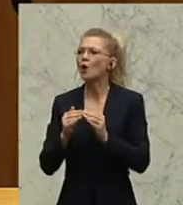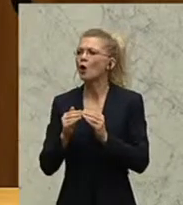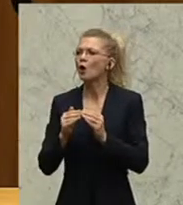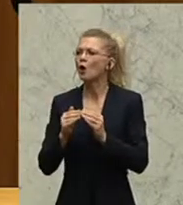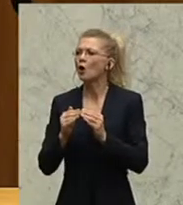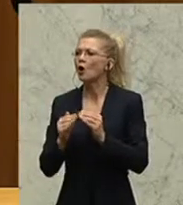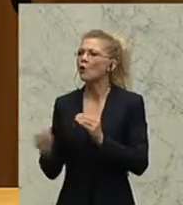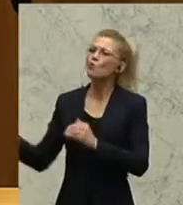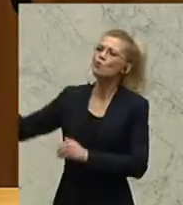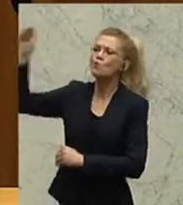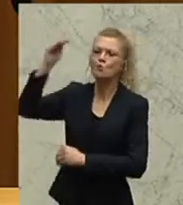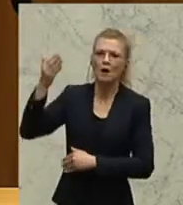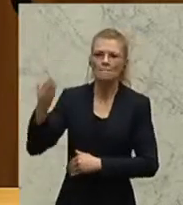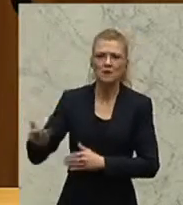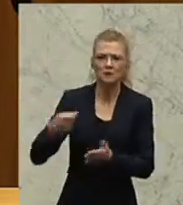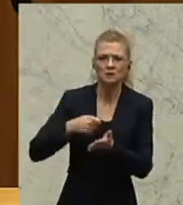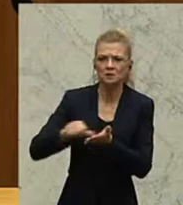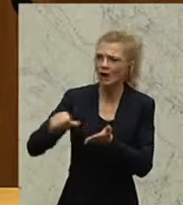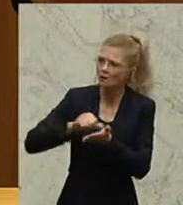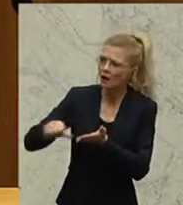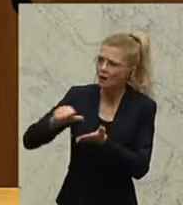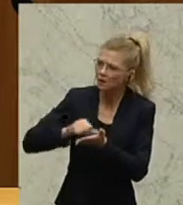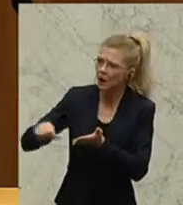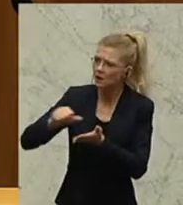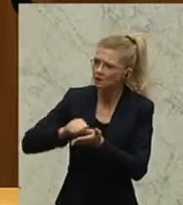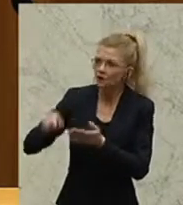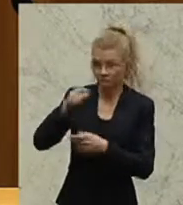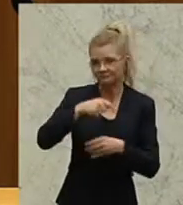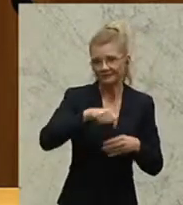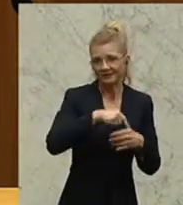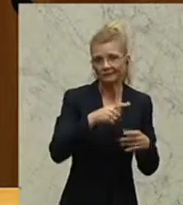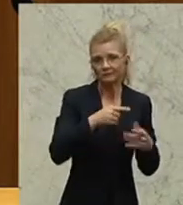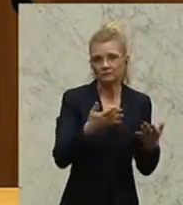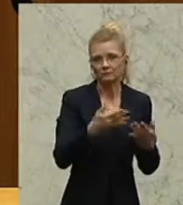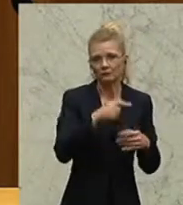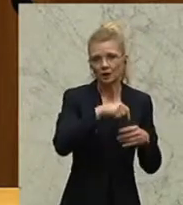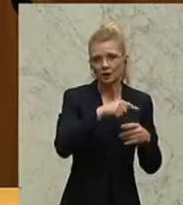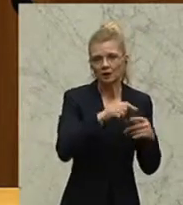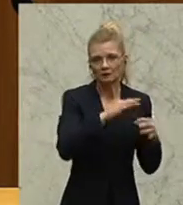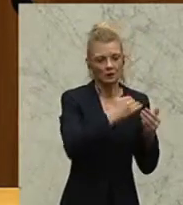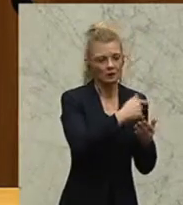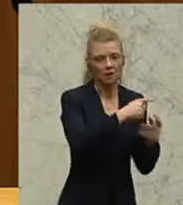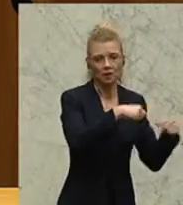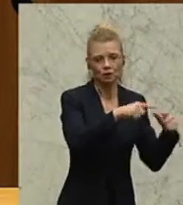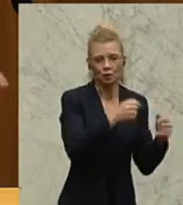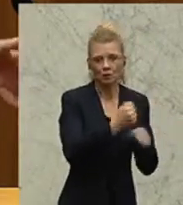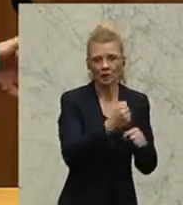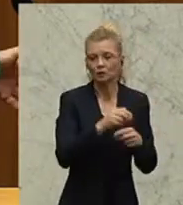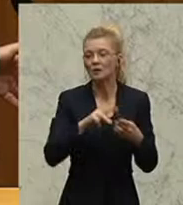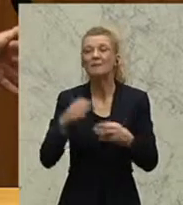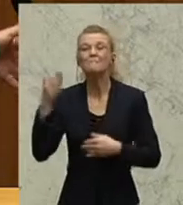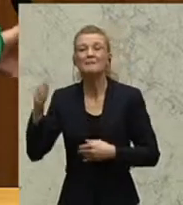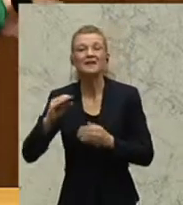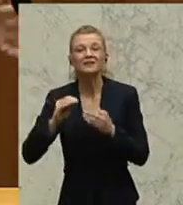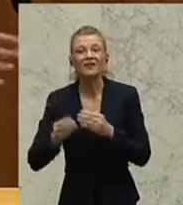muss zahlen, zahlen, zahlen und das ist ja das Innenressort, Herr Präsident. Und der Mietvertrag wurde erst ein halbes Jahr, nachdem